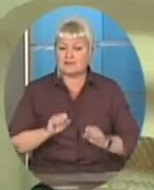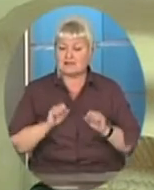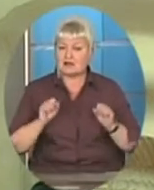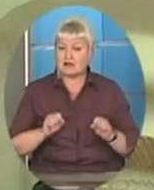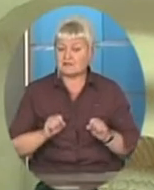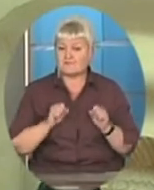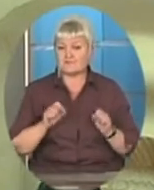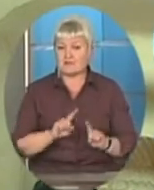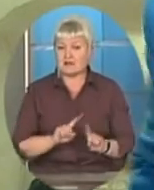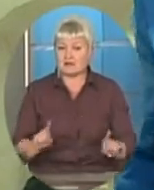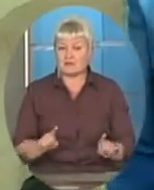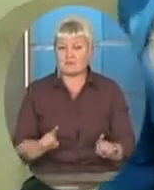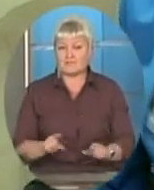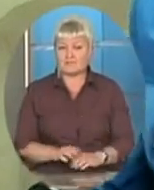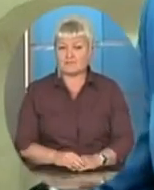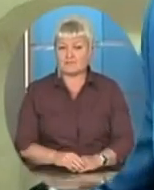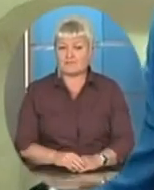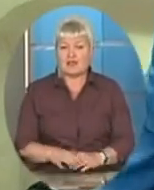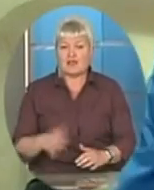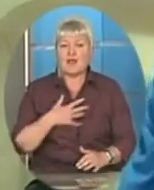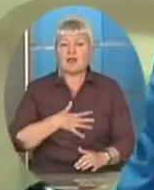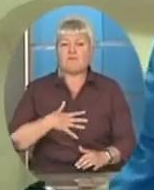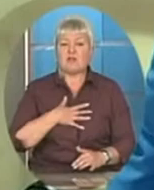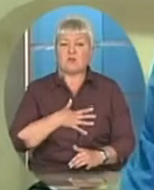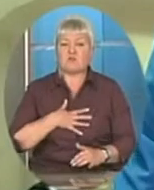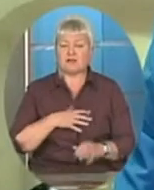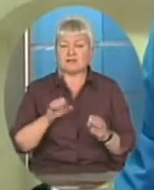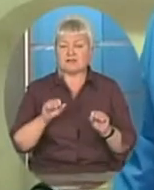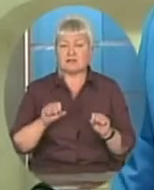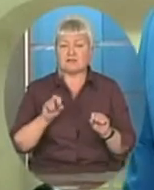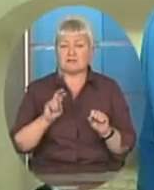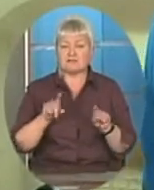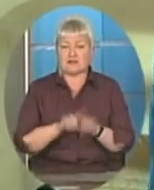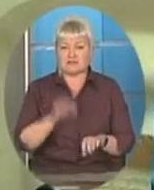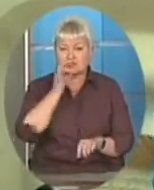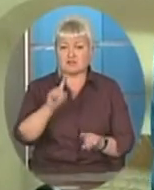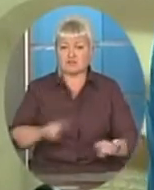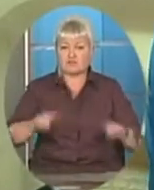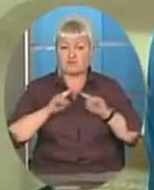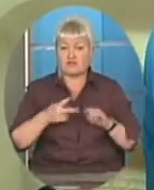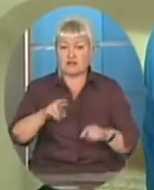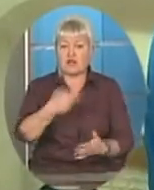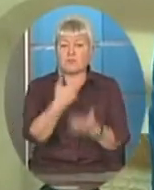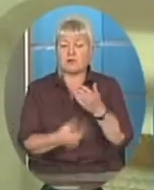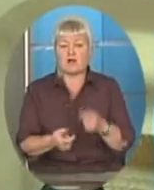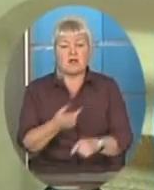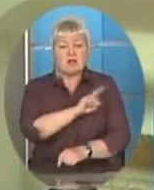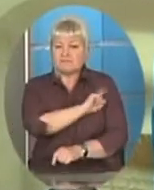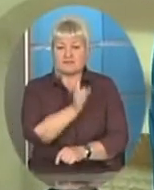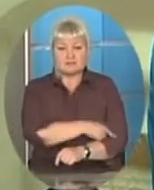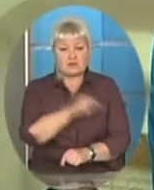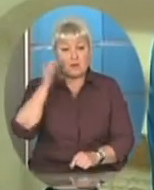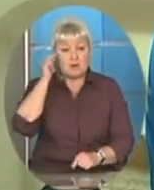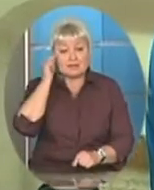хвилюватися, так сказати. Тому що в фіналі я програв дуже сильному китайцю Ху